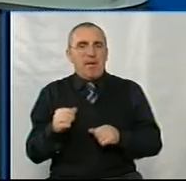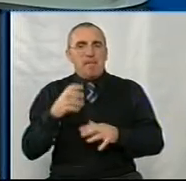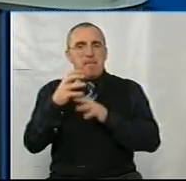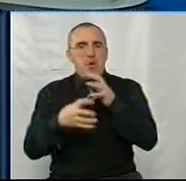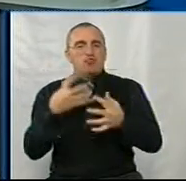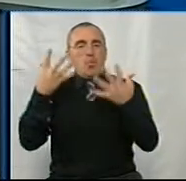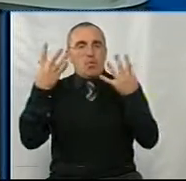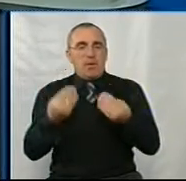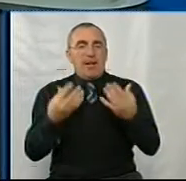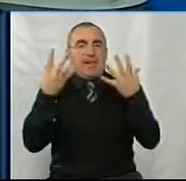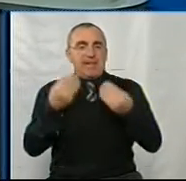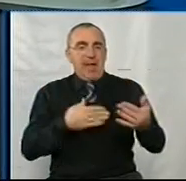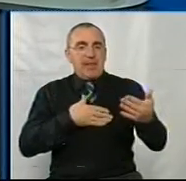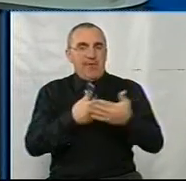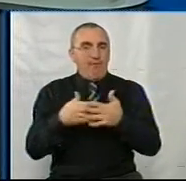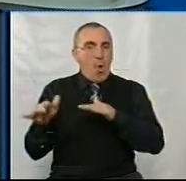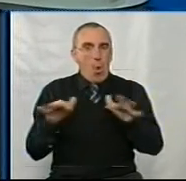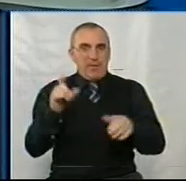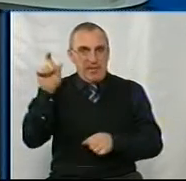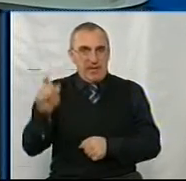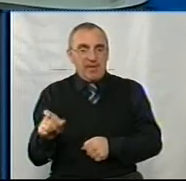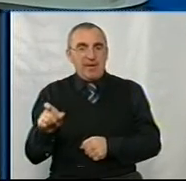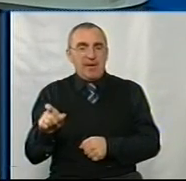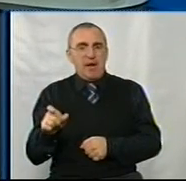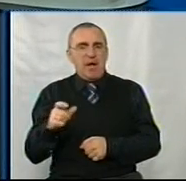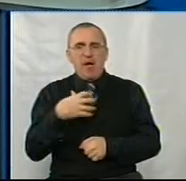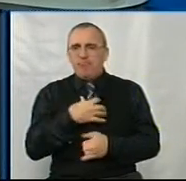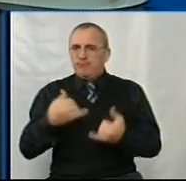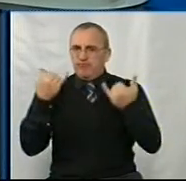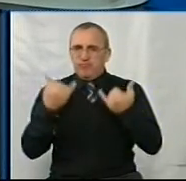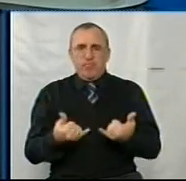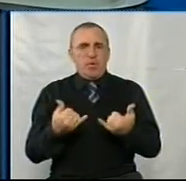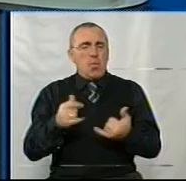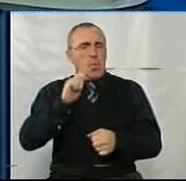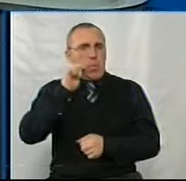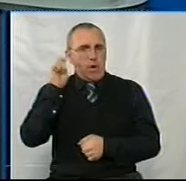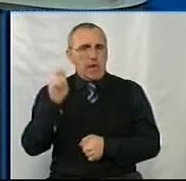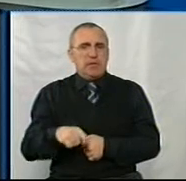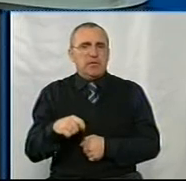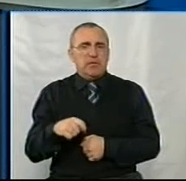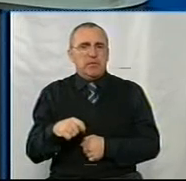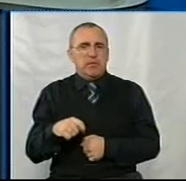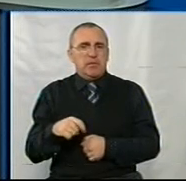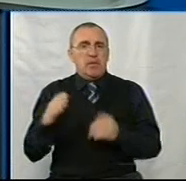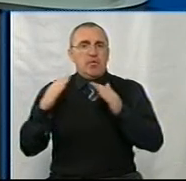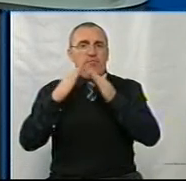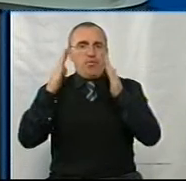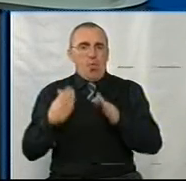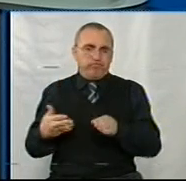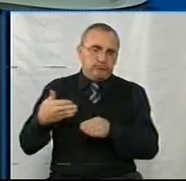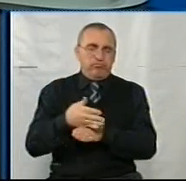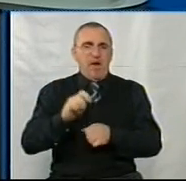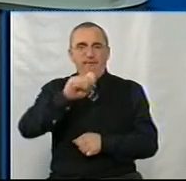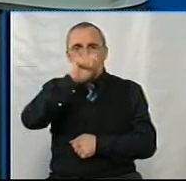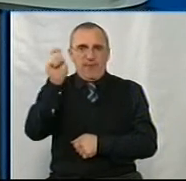день, День волонтера, а у нас як не актуальніше це питання стоїть в Україні, що в дом прийшла війна і